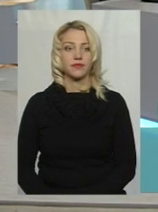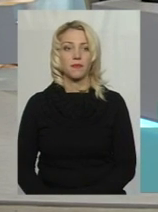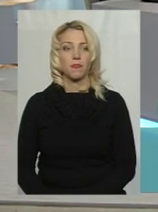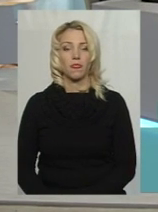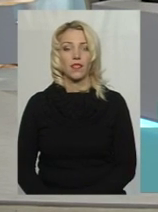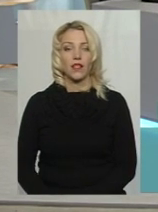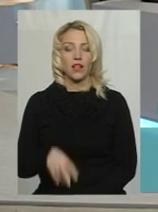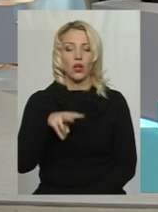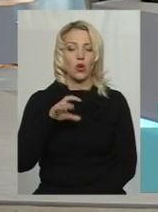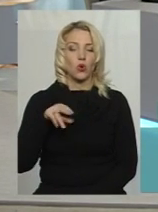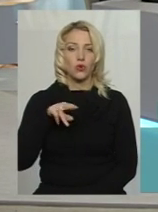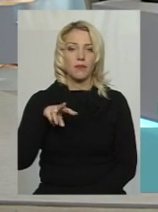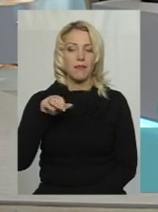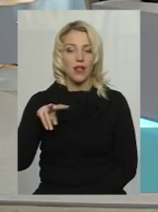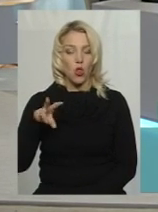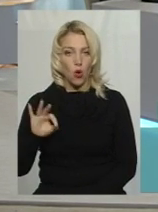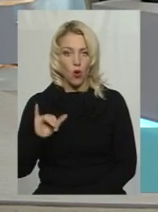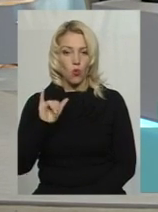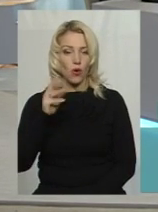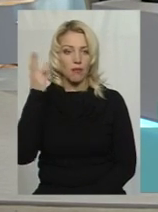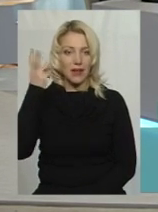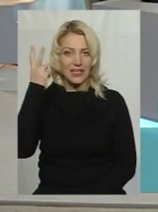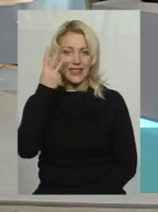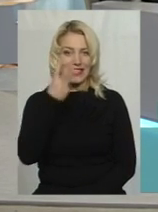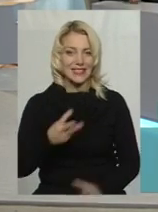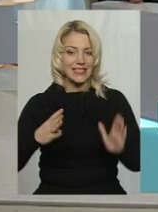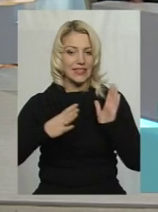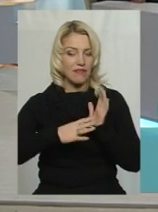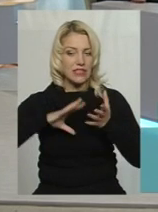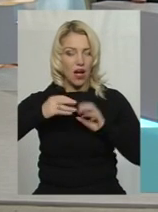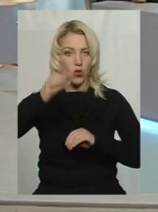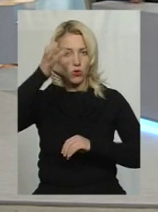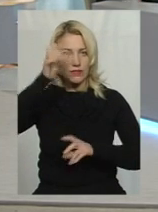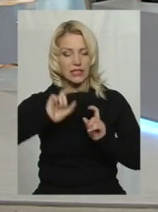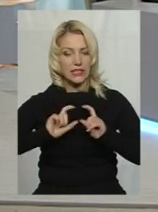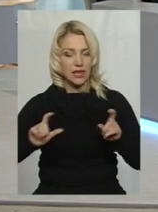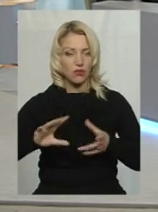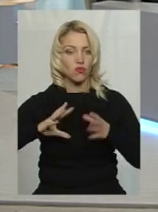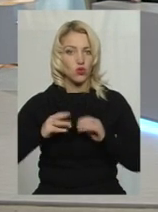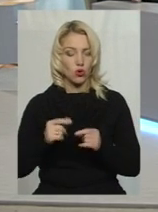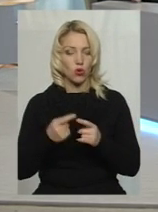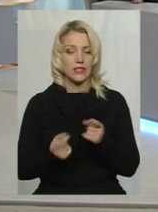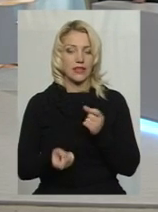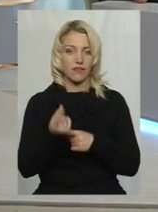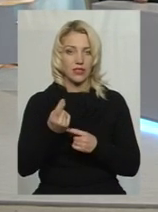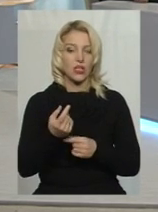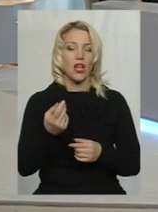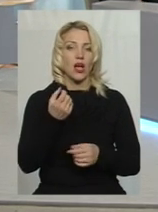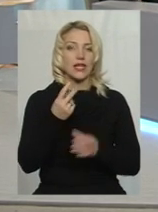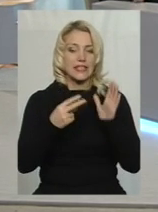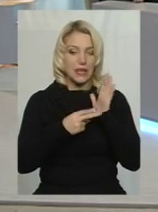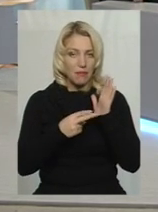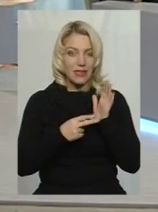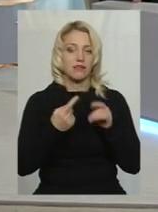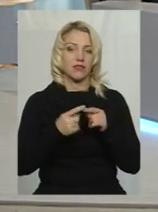Пані Людмило, у Хмельницькому 39 загальноосвітніх закладів. У семи із них, як я вже згадувала, з'явилися нові спортмайданчики.